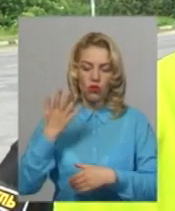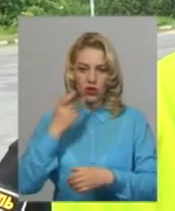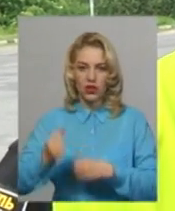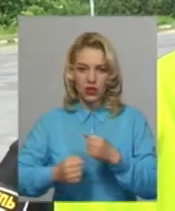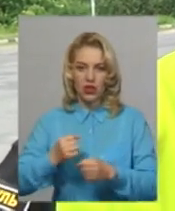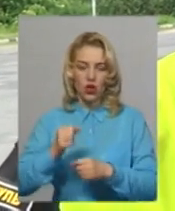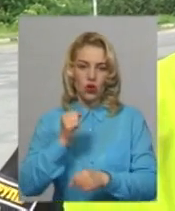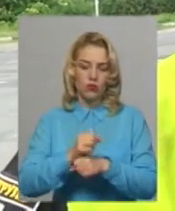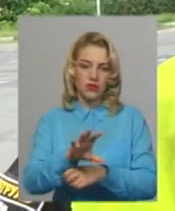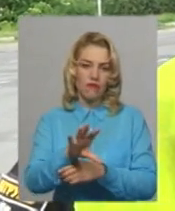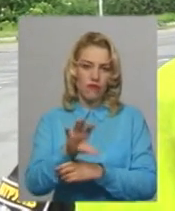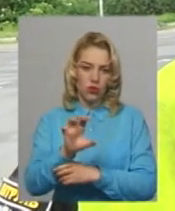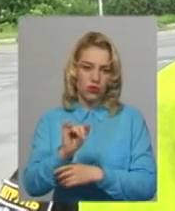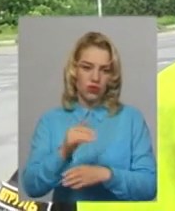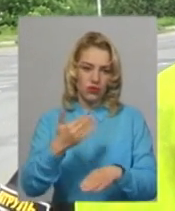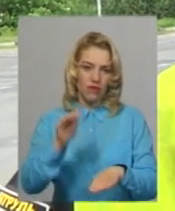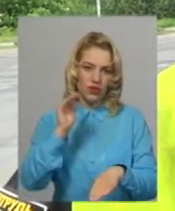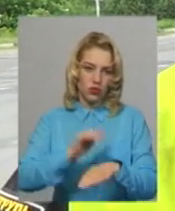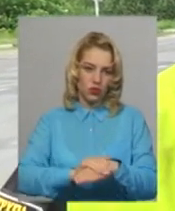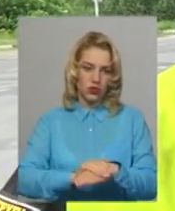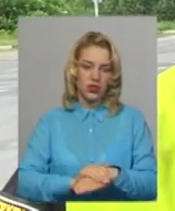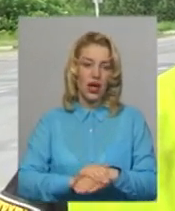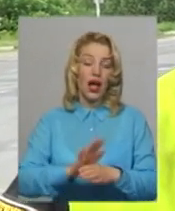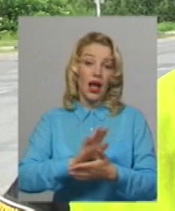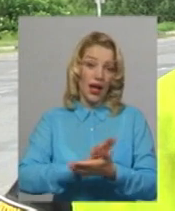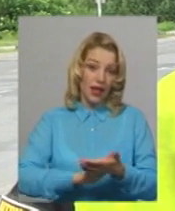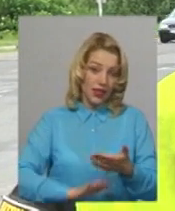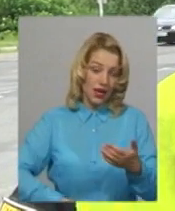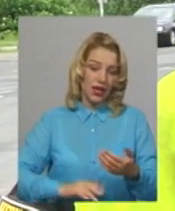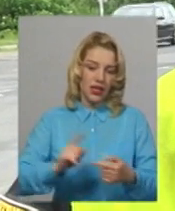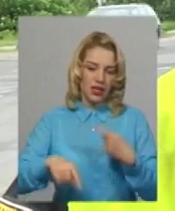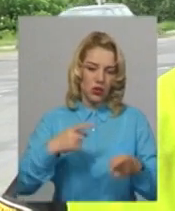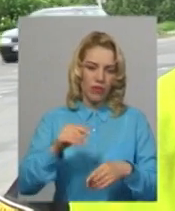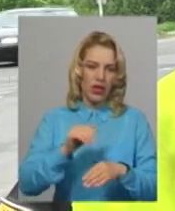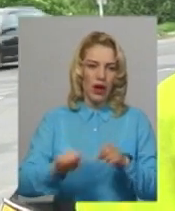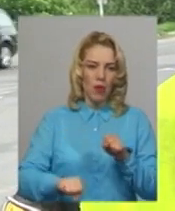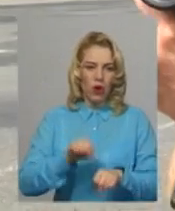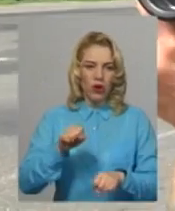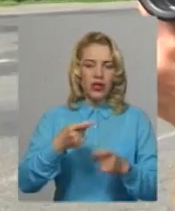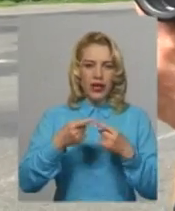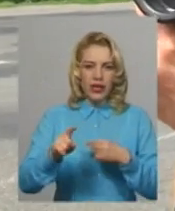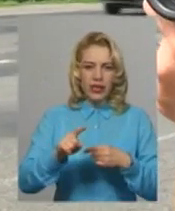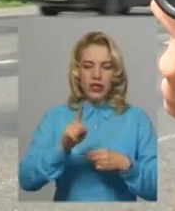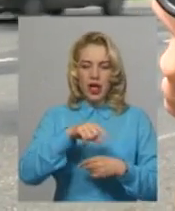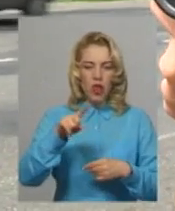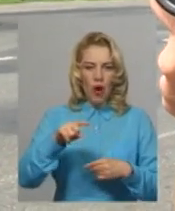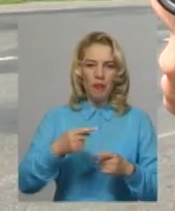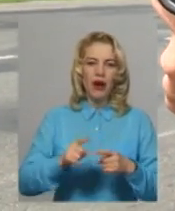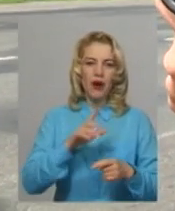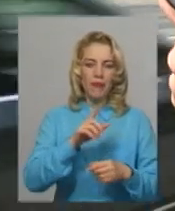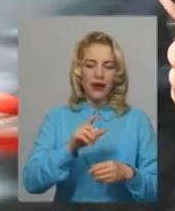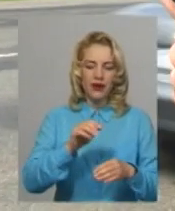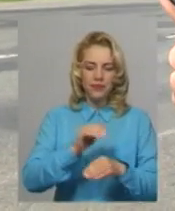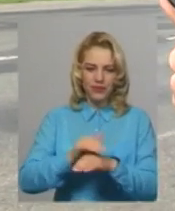фотографія, і воно вже фіксується. Далі наступне порушення йде за іншим передковим номером. На Хмельниччині працюють